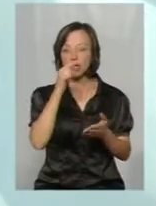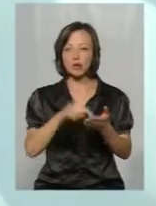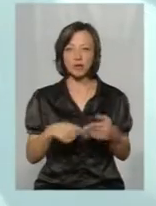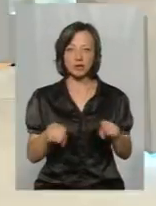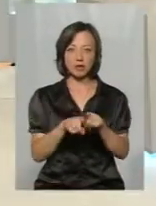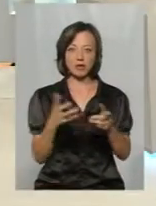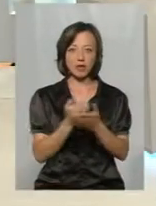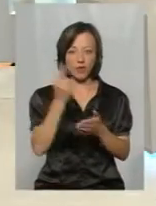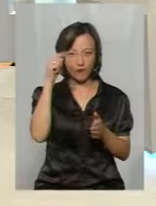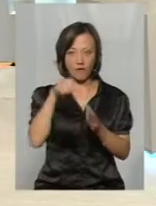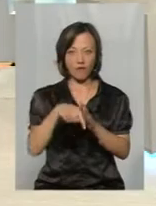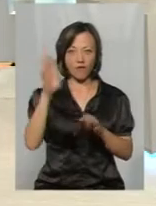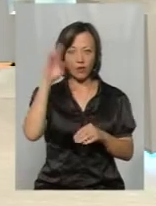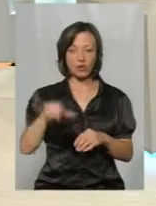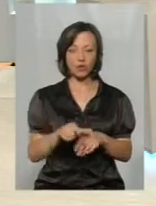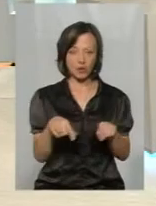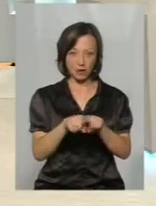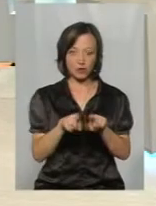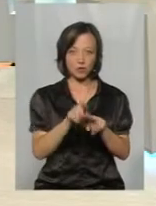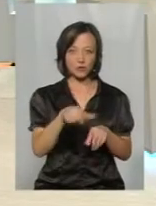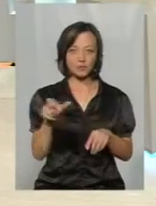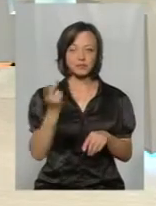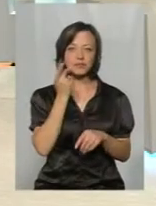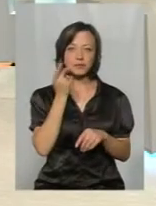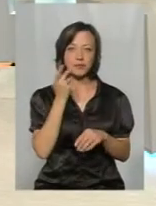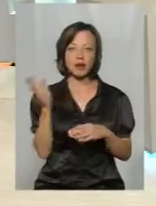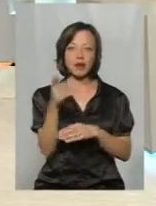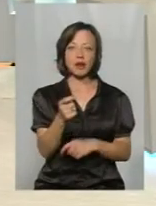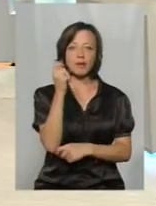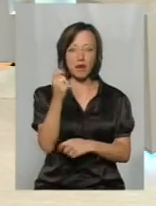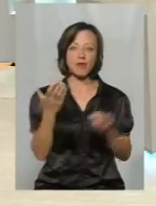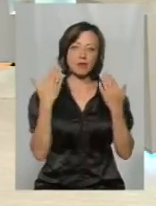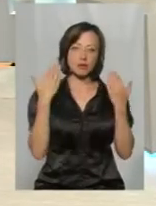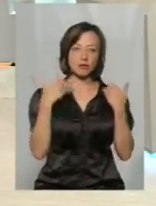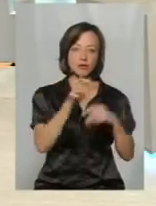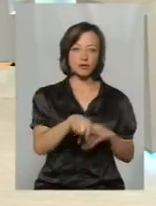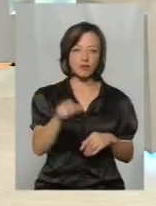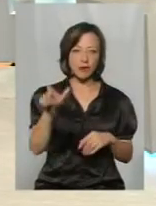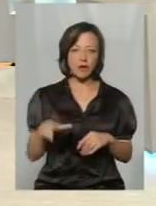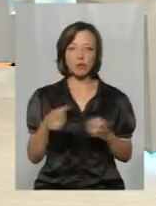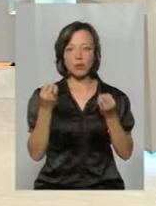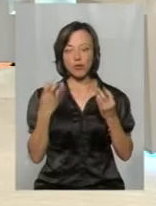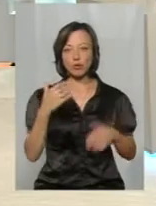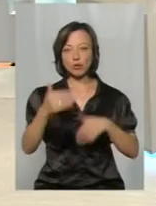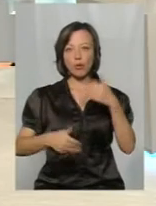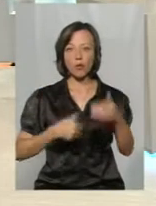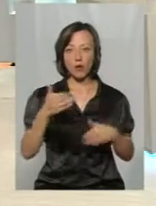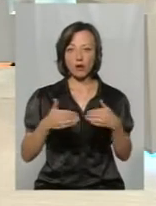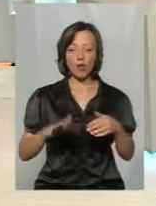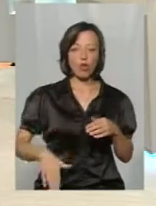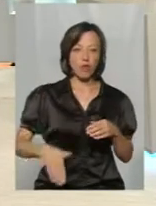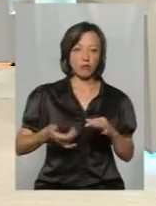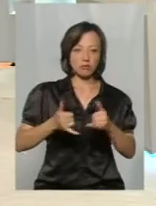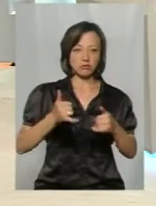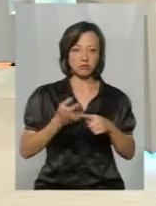у водоймі? Як правило, рибаки відпочиваючі, які просто купалися, ногою заділи,